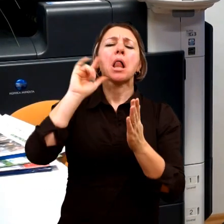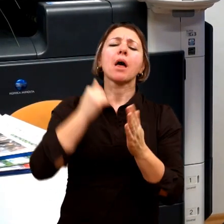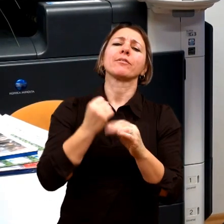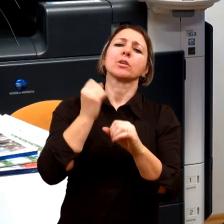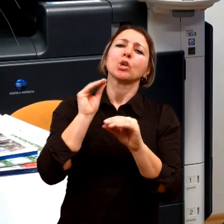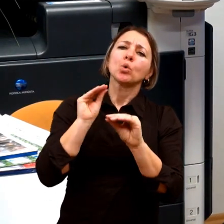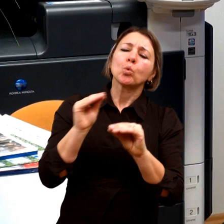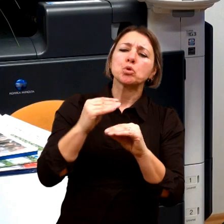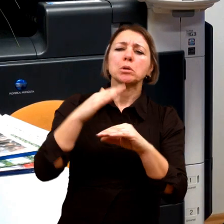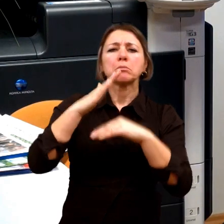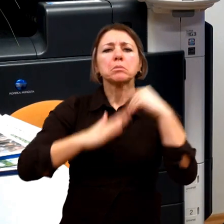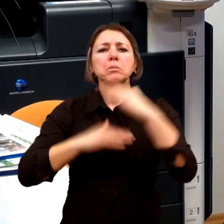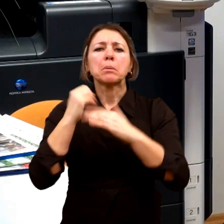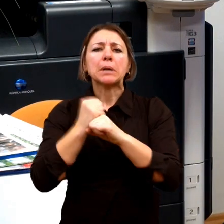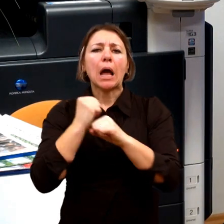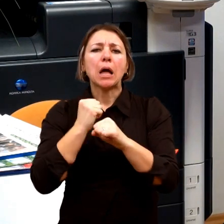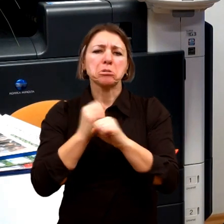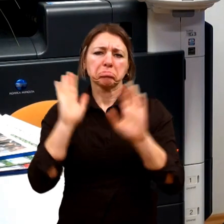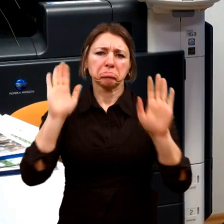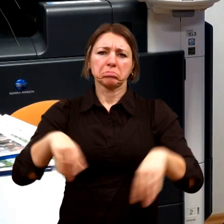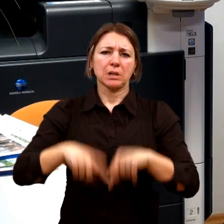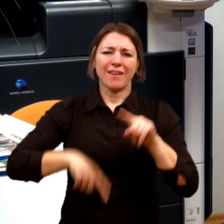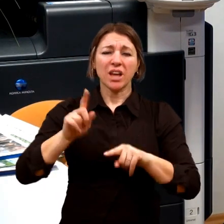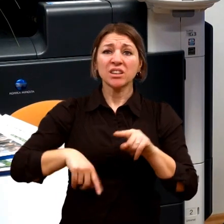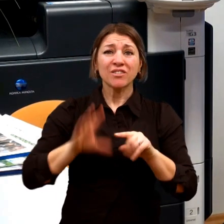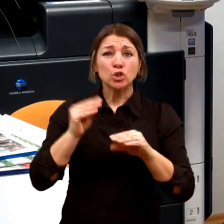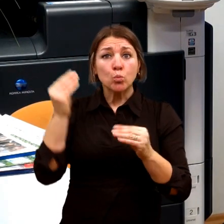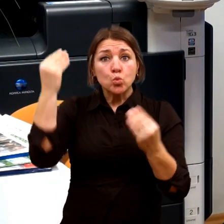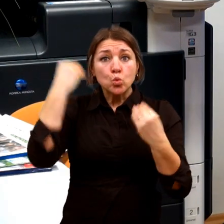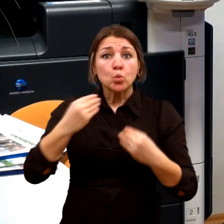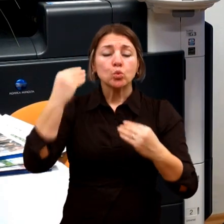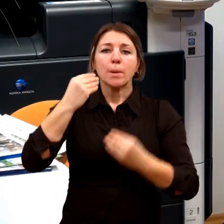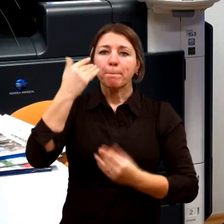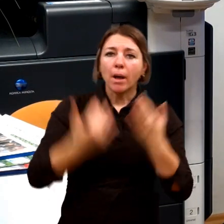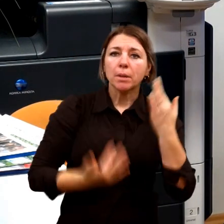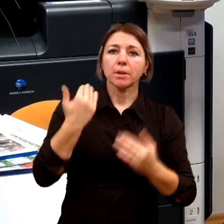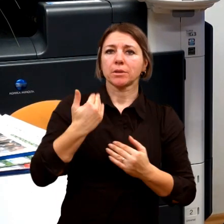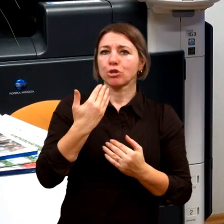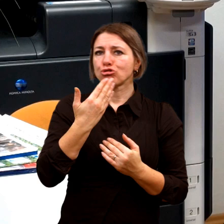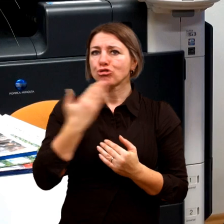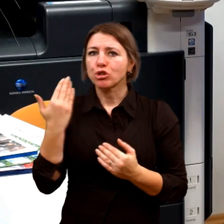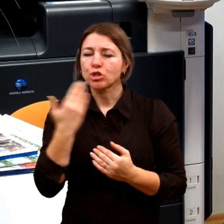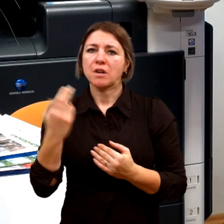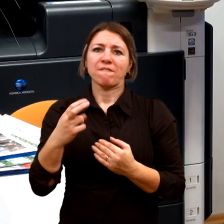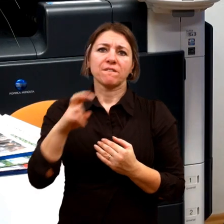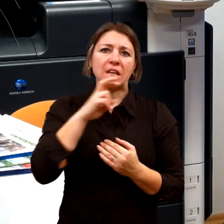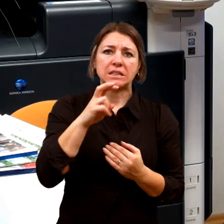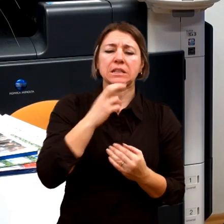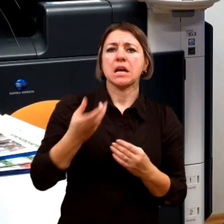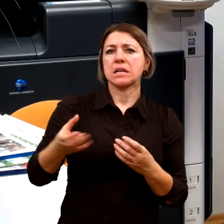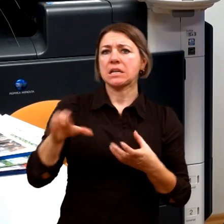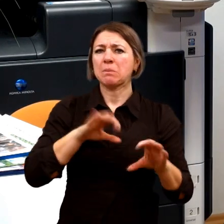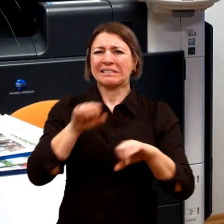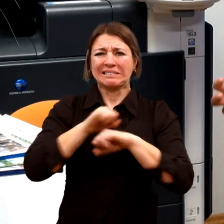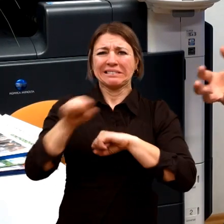měl menší problémy. Ale vzhledem k tomu, že to je o výkonnosti v matematice, češtině, potom ve fyzice, chemii,